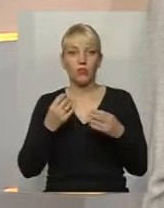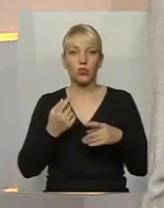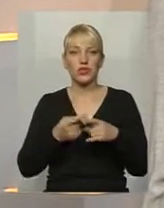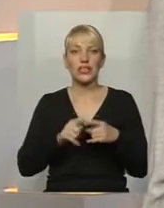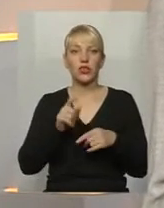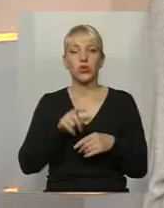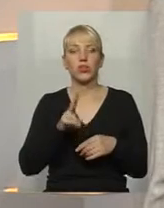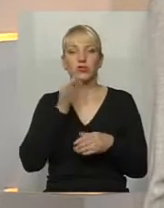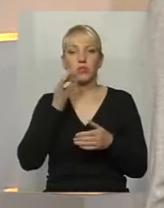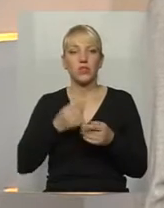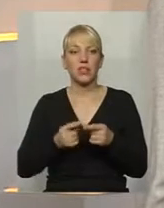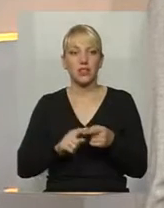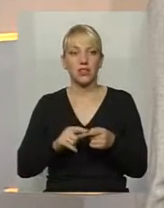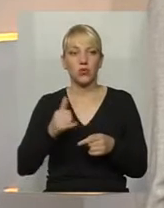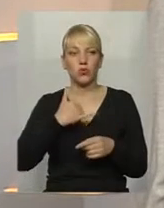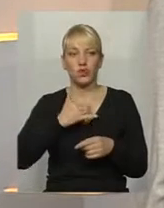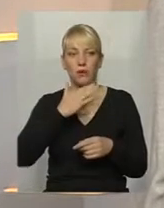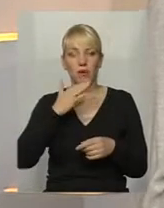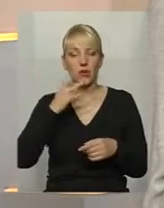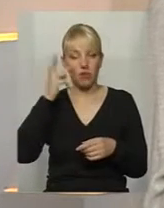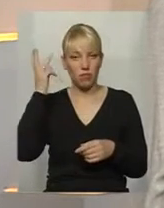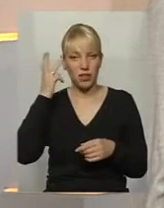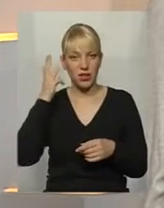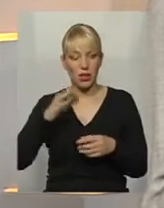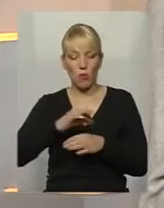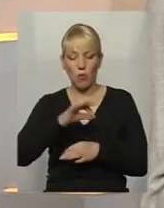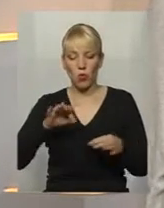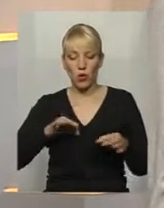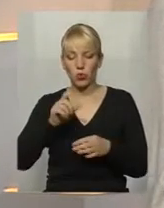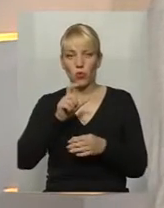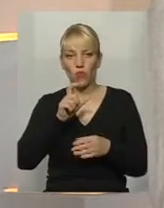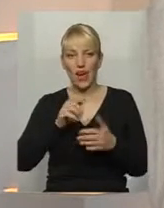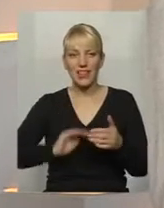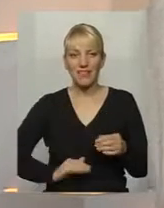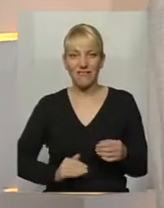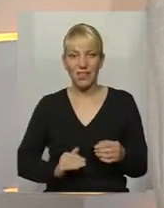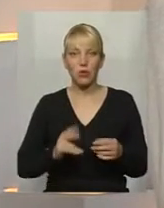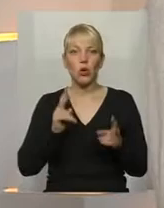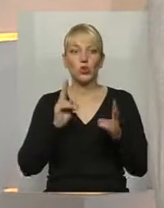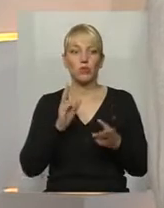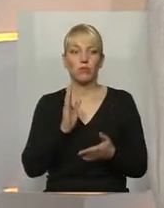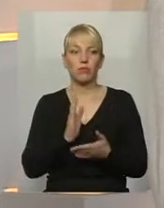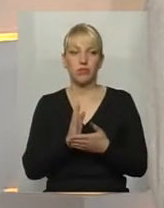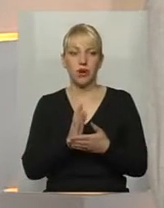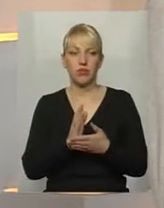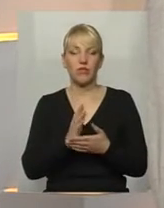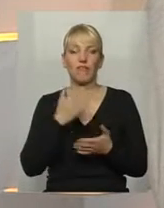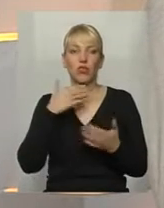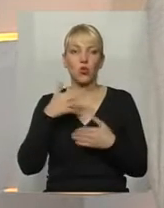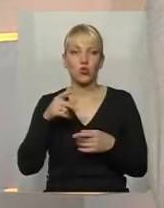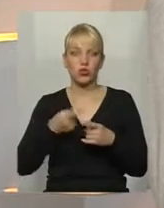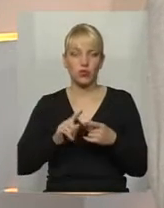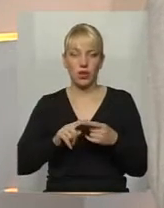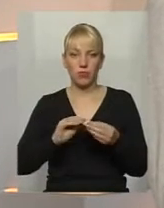які за це відповідають. Нас дуже багато в Хмельницьку проєктувальних і різних фірм, які мають дотичне відношення до цієї